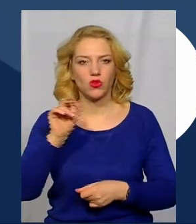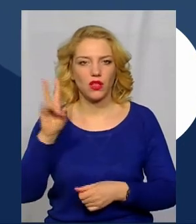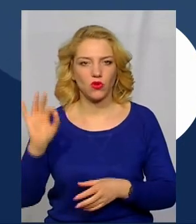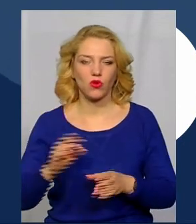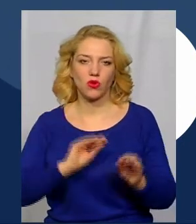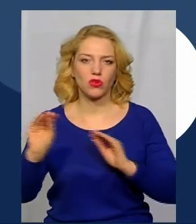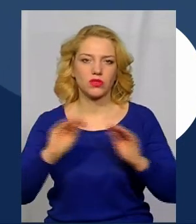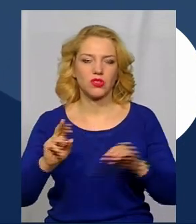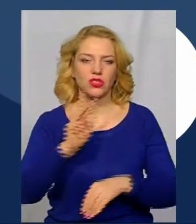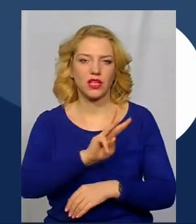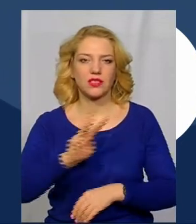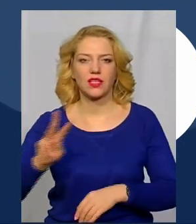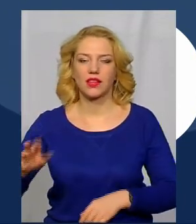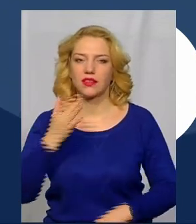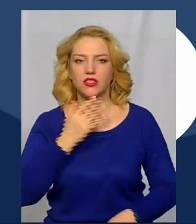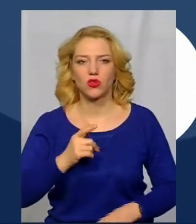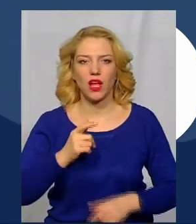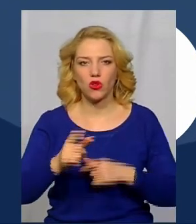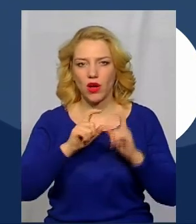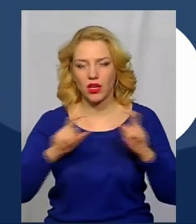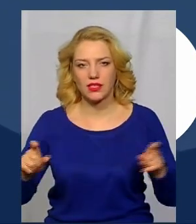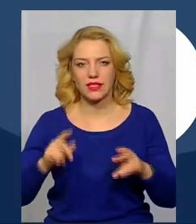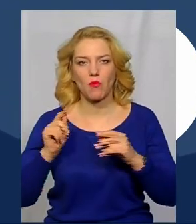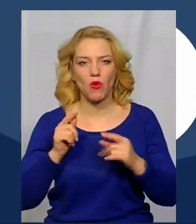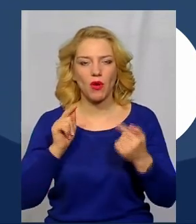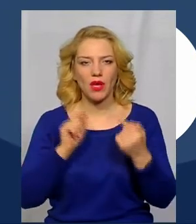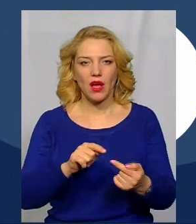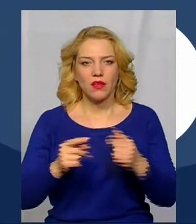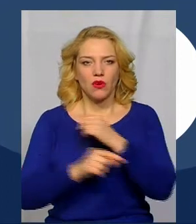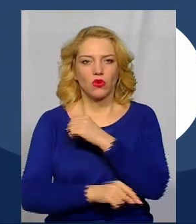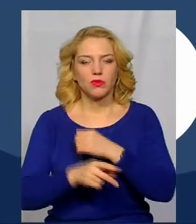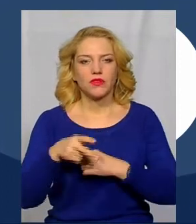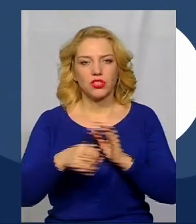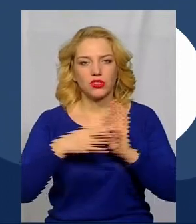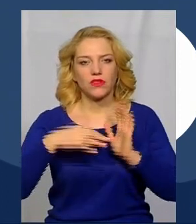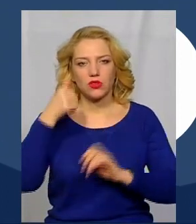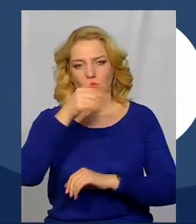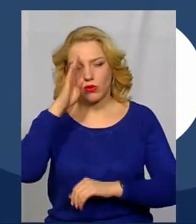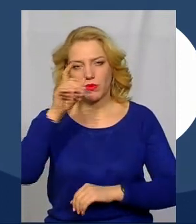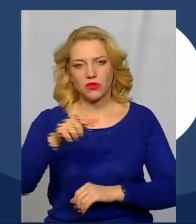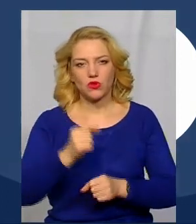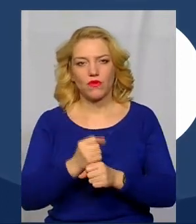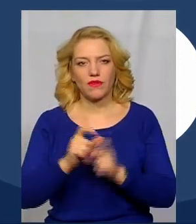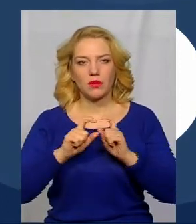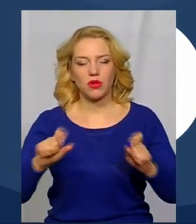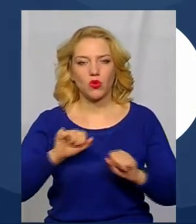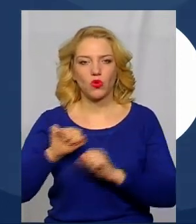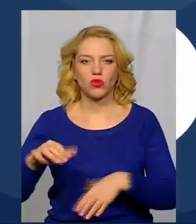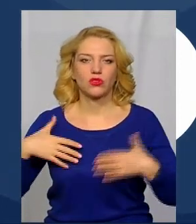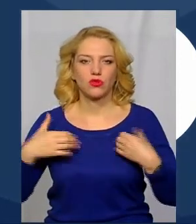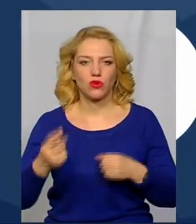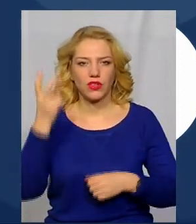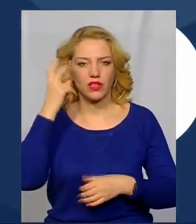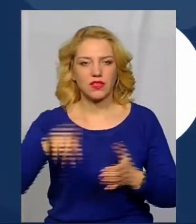розміщений на сайті Національного агентства запобігання корупції, у 2019 році він працював у Департаменті охорони здоров'я